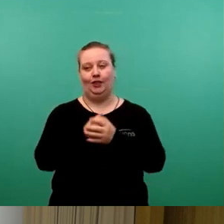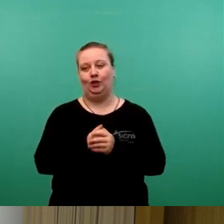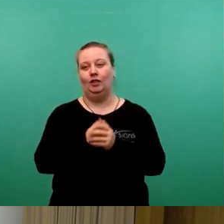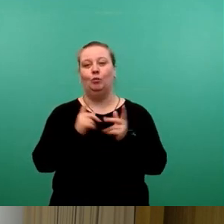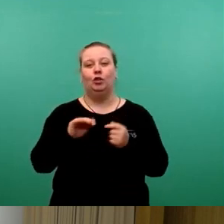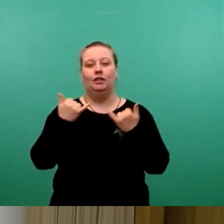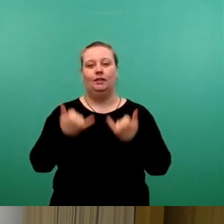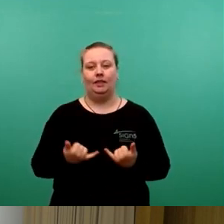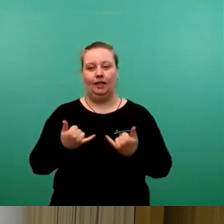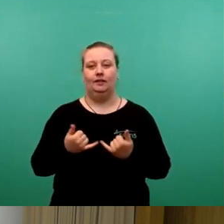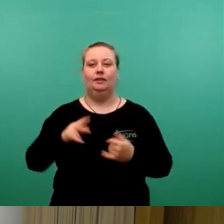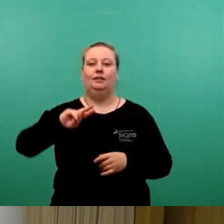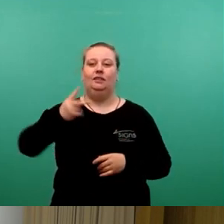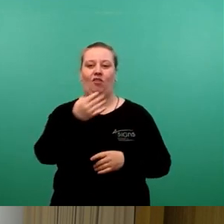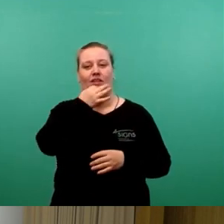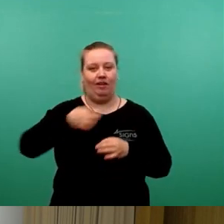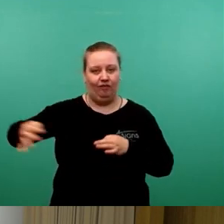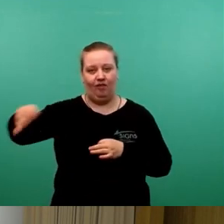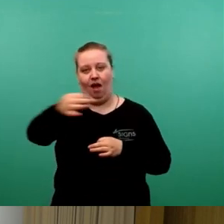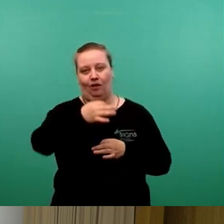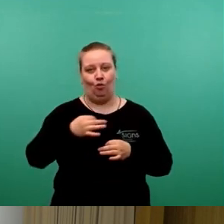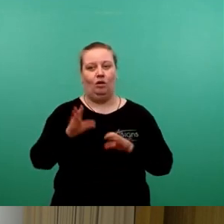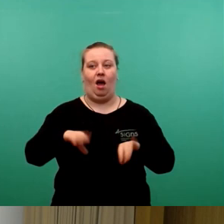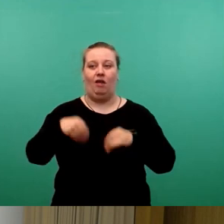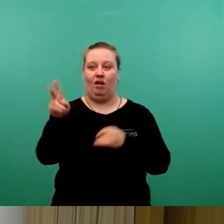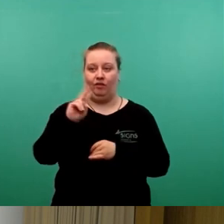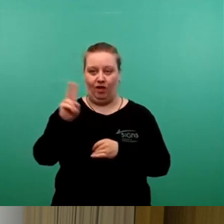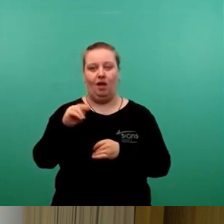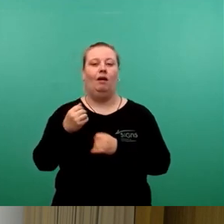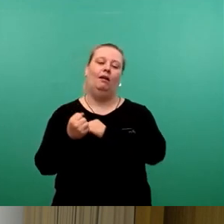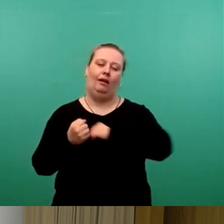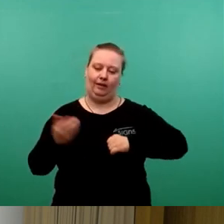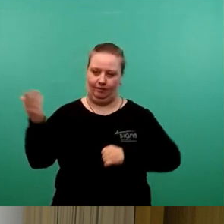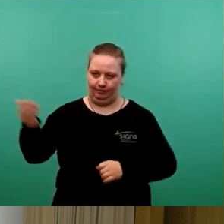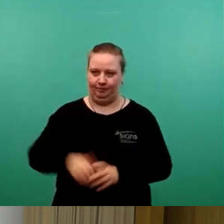zweiten Fragerunde und es beginnt wieder die Fraktion Die Linke, Herr Gießling.